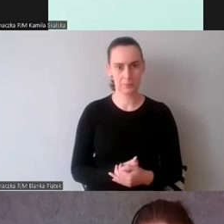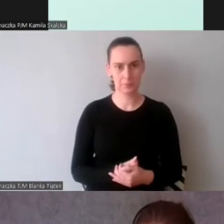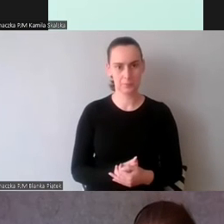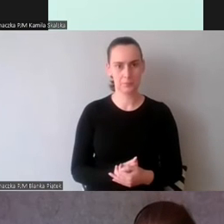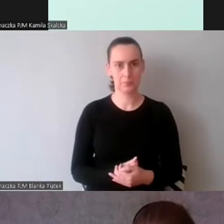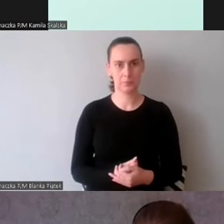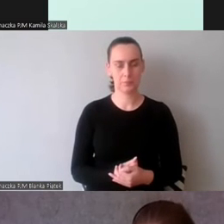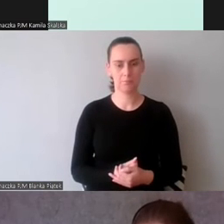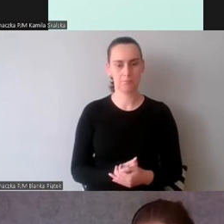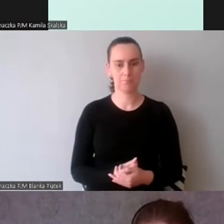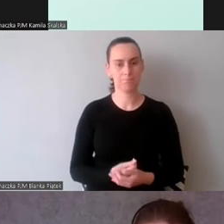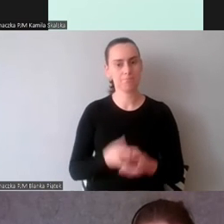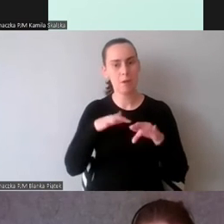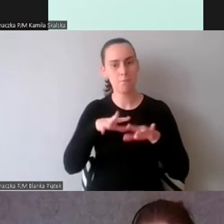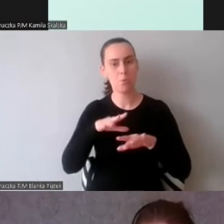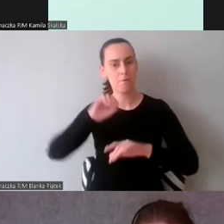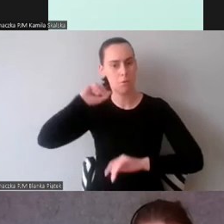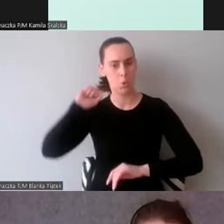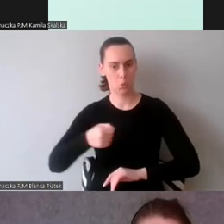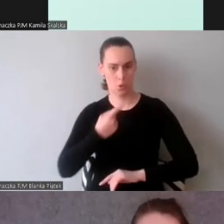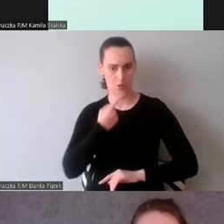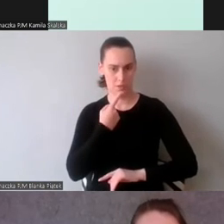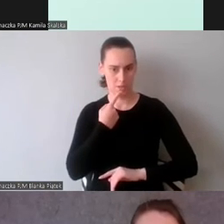Wpływ biegłości językowej.